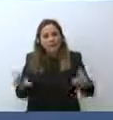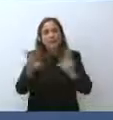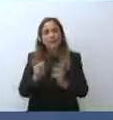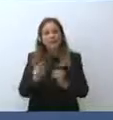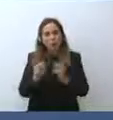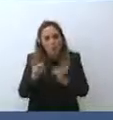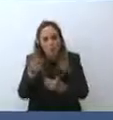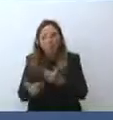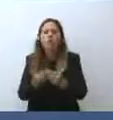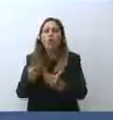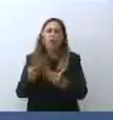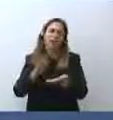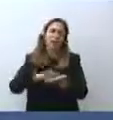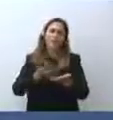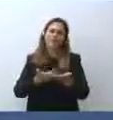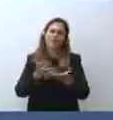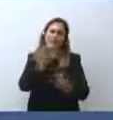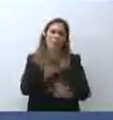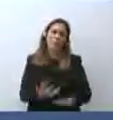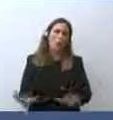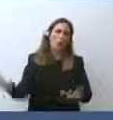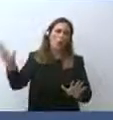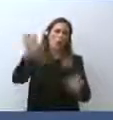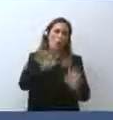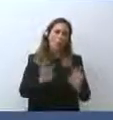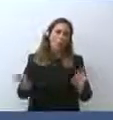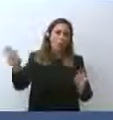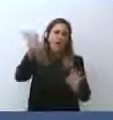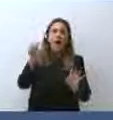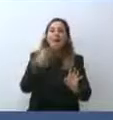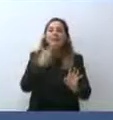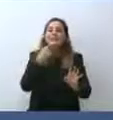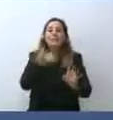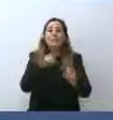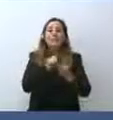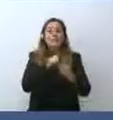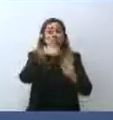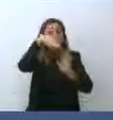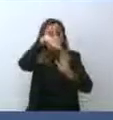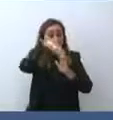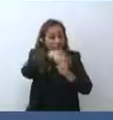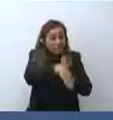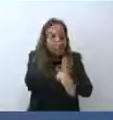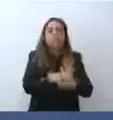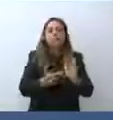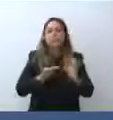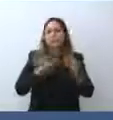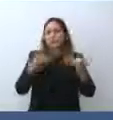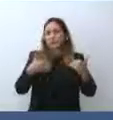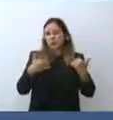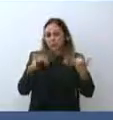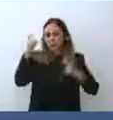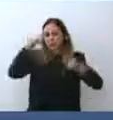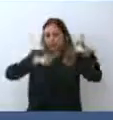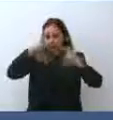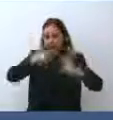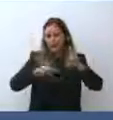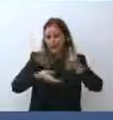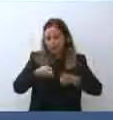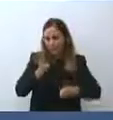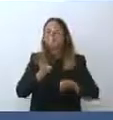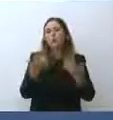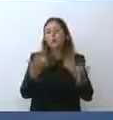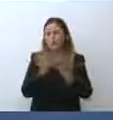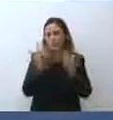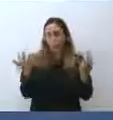tutti i Paesi e chi è caduto di più rimbalza di più e chi è caduto di meno rimbalza di meno. La vera sfida